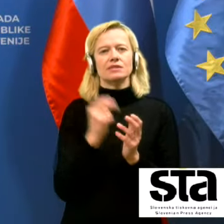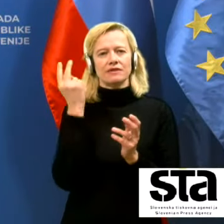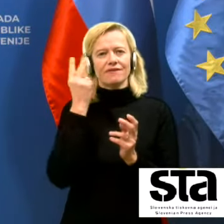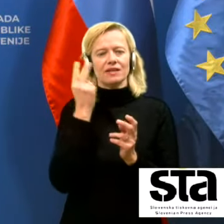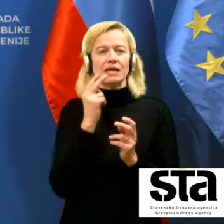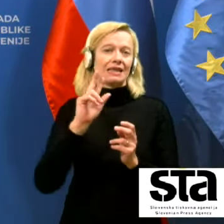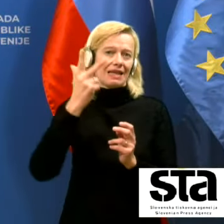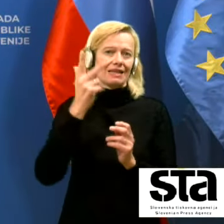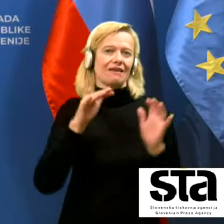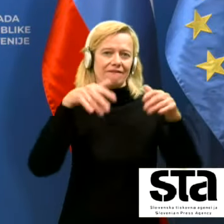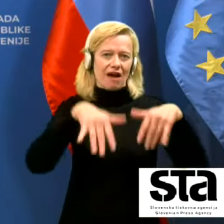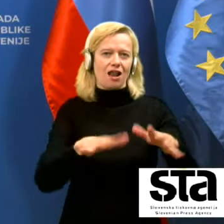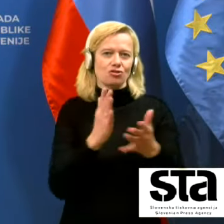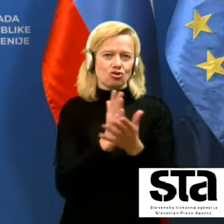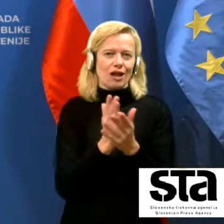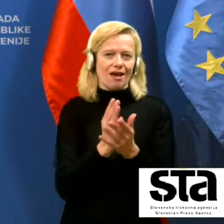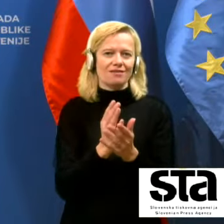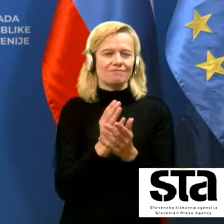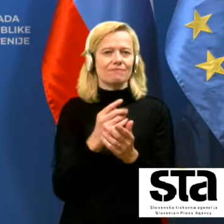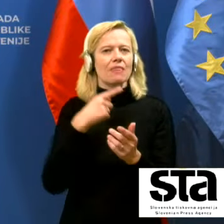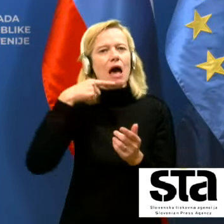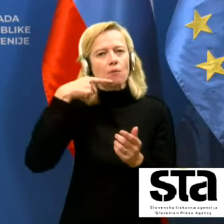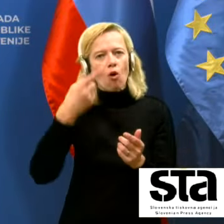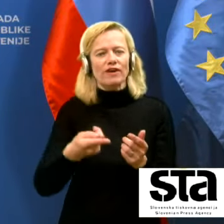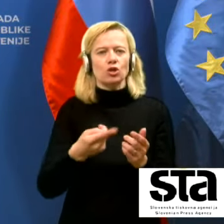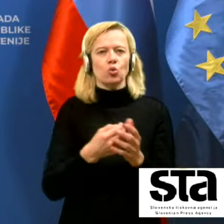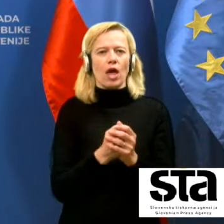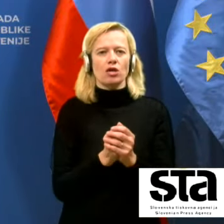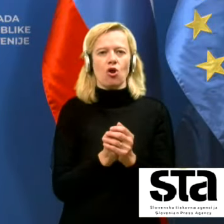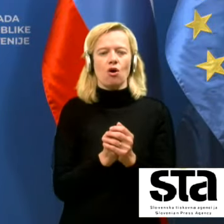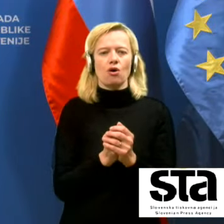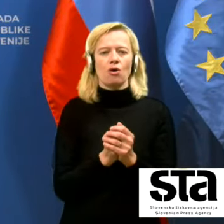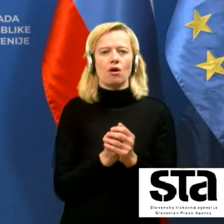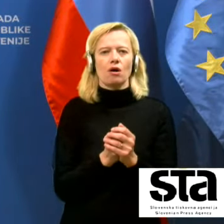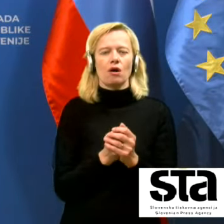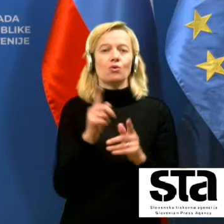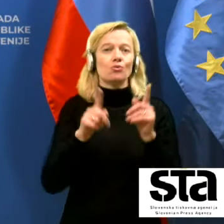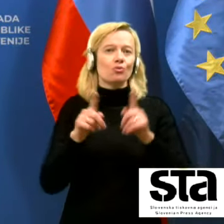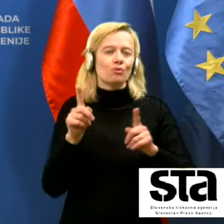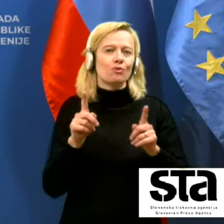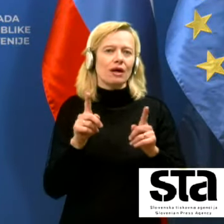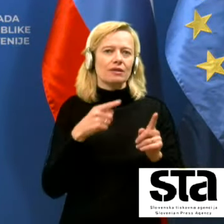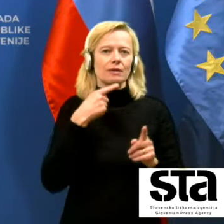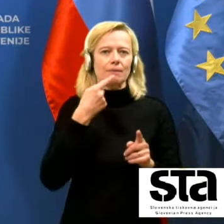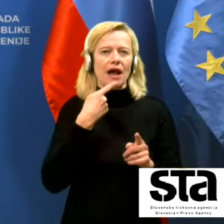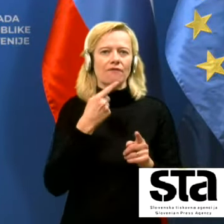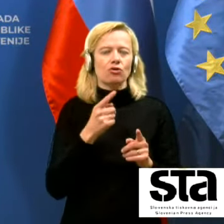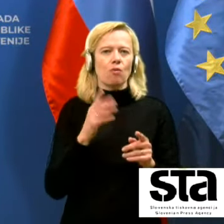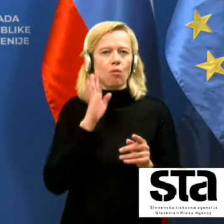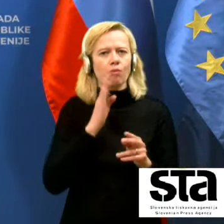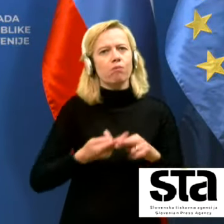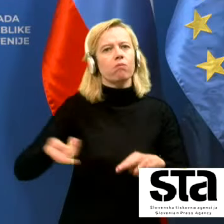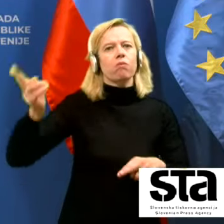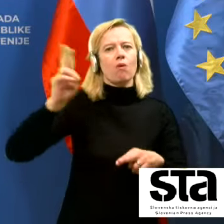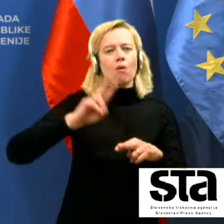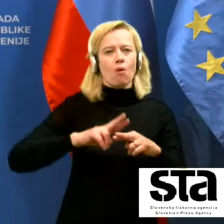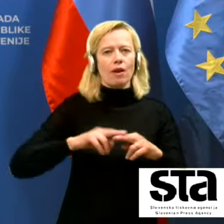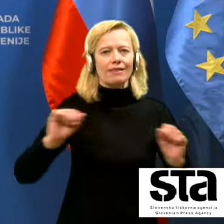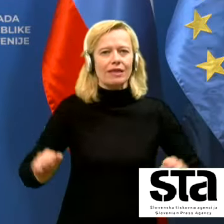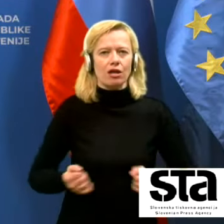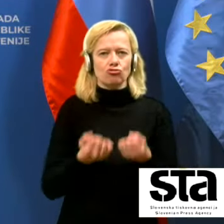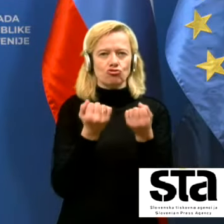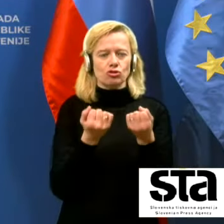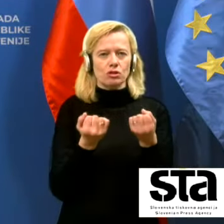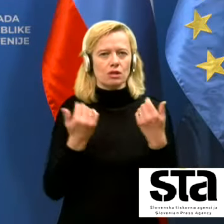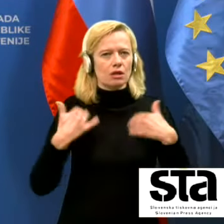se napoveduje, naj bi bil celo po nekaterih napovedih intenzivnejši, se pravi težji, kot je bil